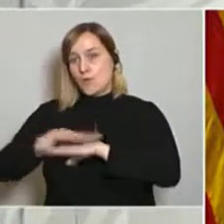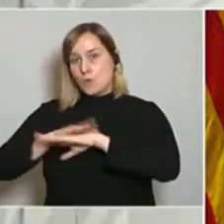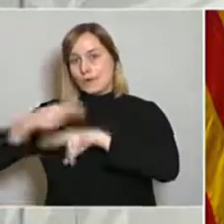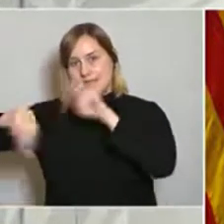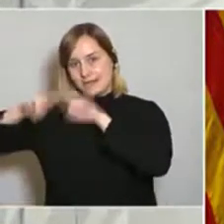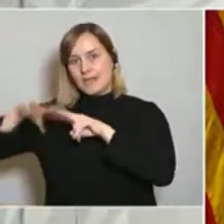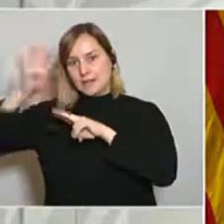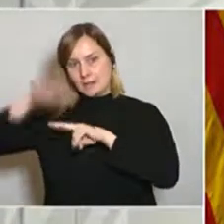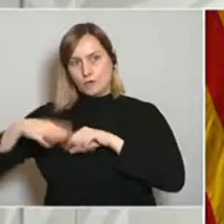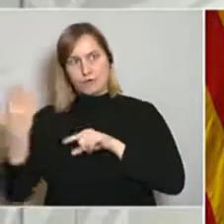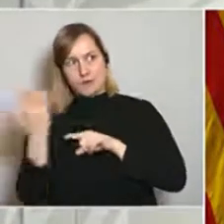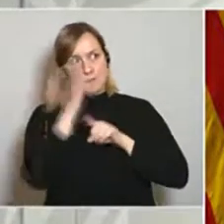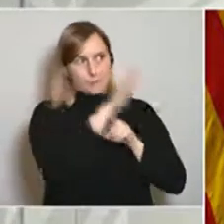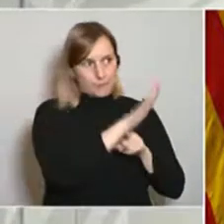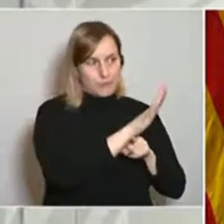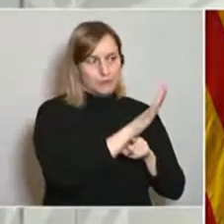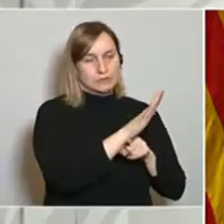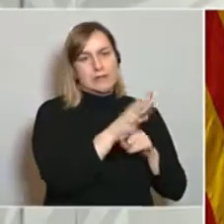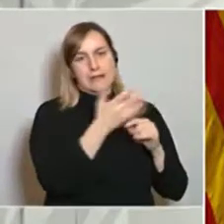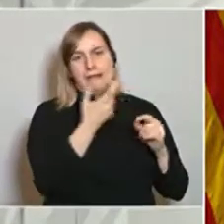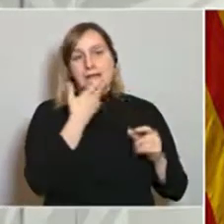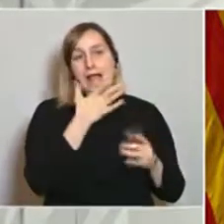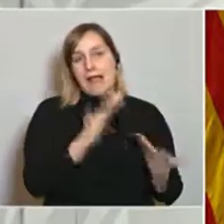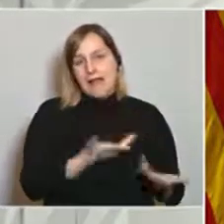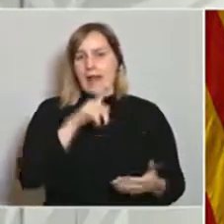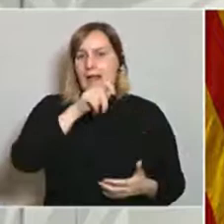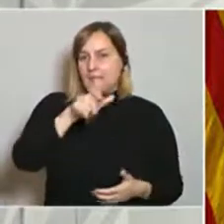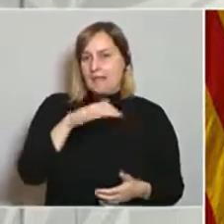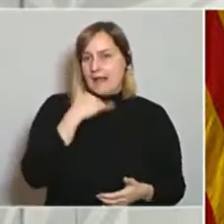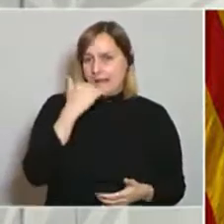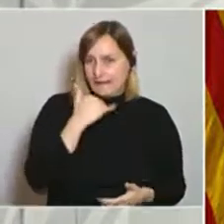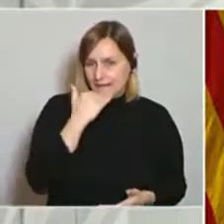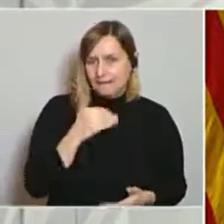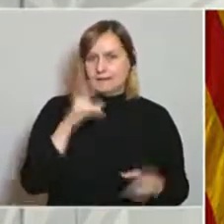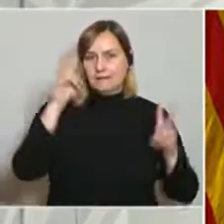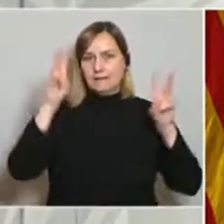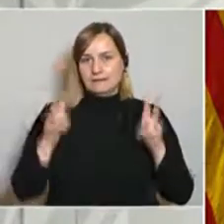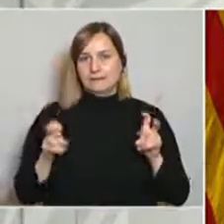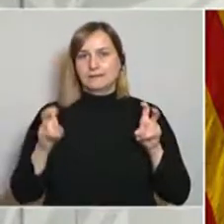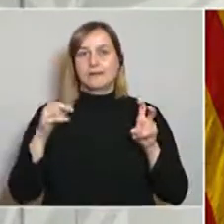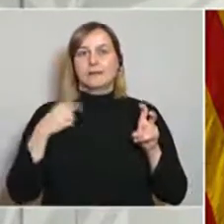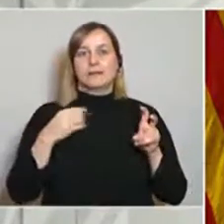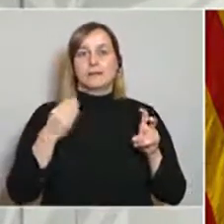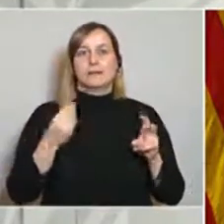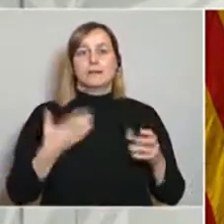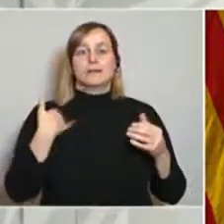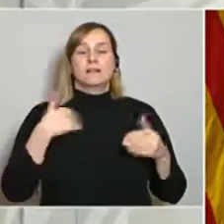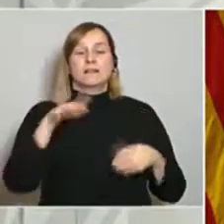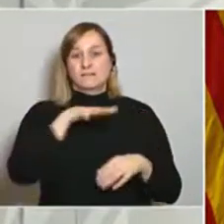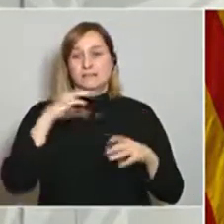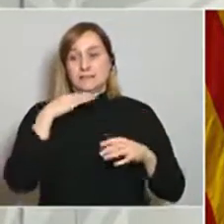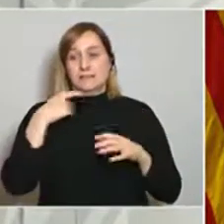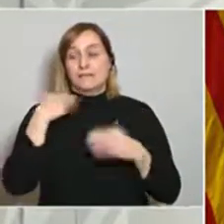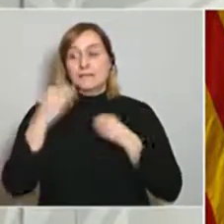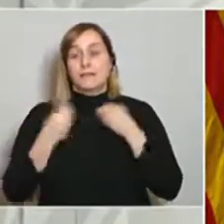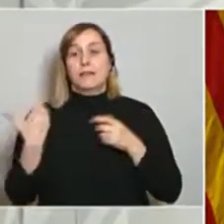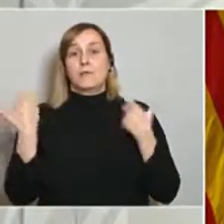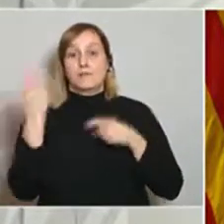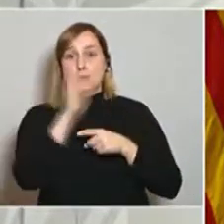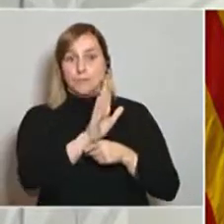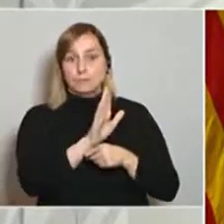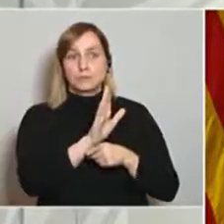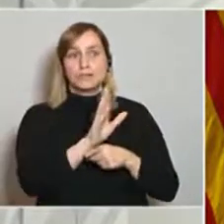Catalunya per part del Departament de Treball, Afers Socials i Famílies, que té competència amb infància i adolescència, que n'és